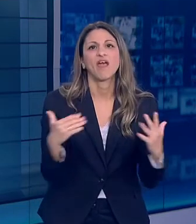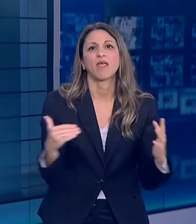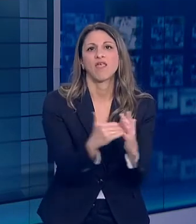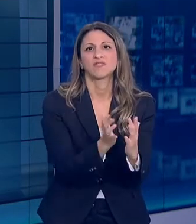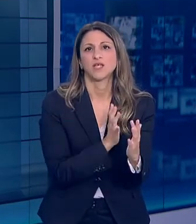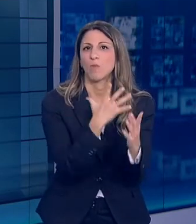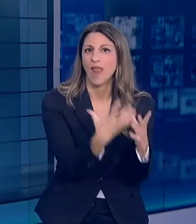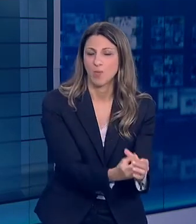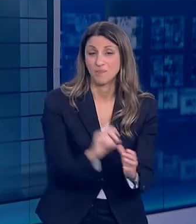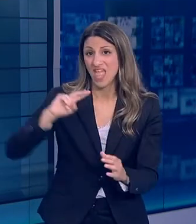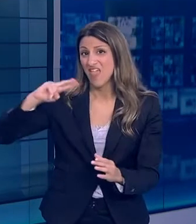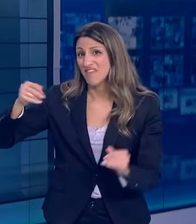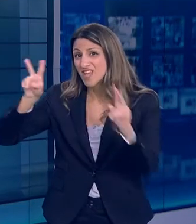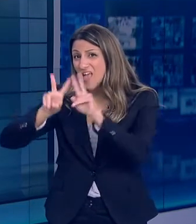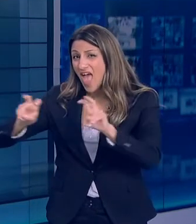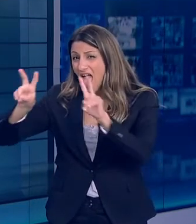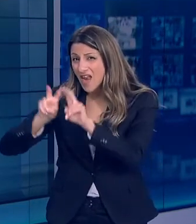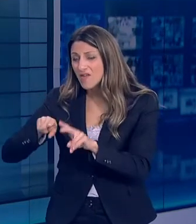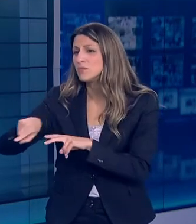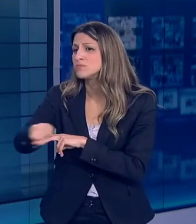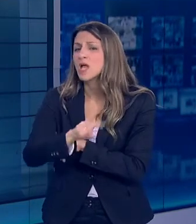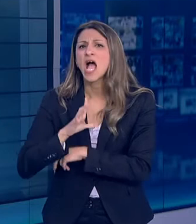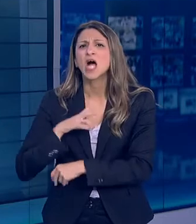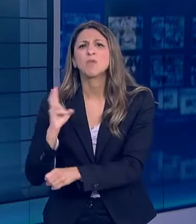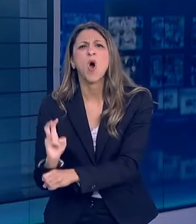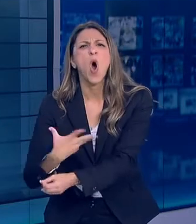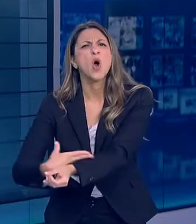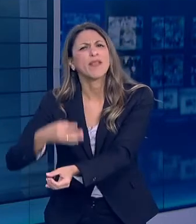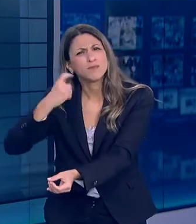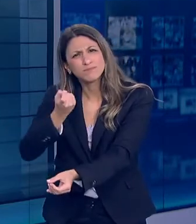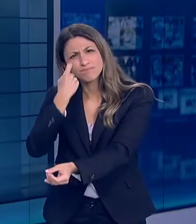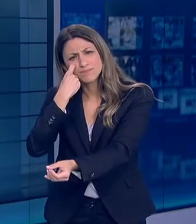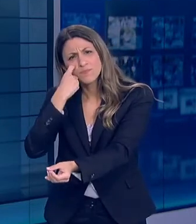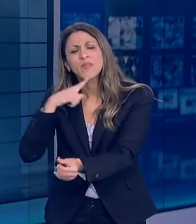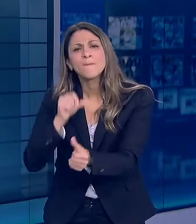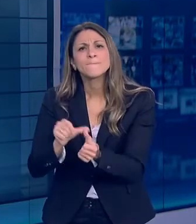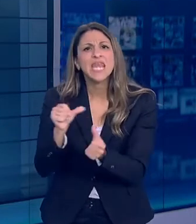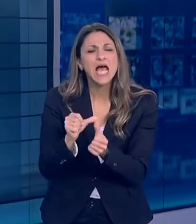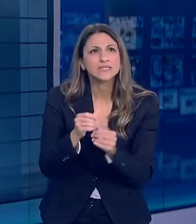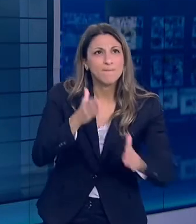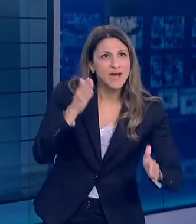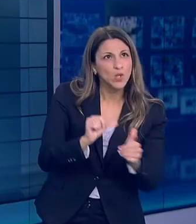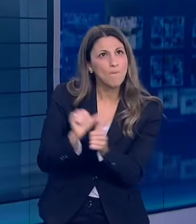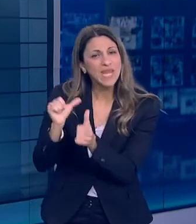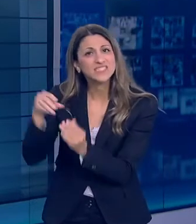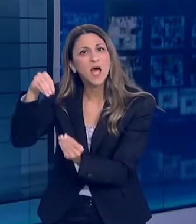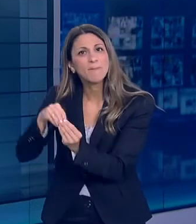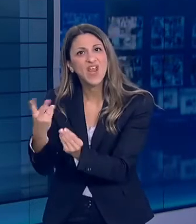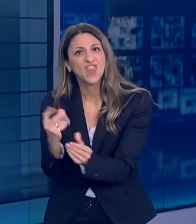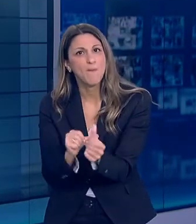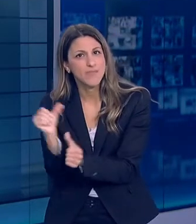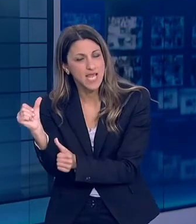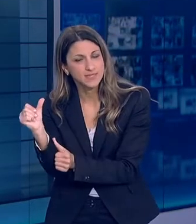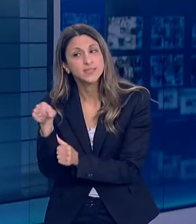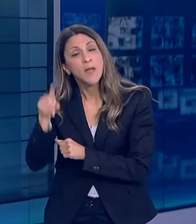Σε δεύτερη μελέτη που μελετά δείγματα από εναπομείναντες ορούς και αφορά τους μήνες Μάρτιο και Απρίλιο και διενεργείται από το Πανεπιστήμιο